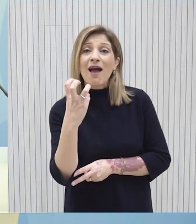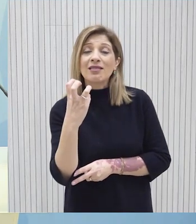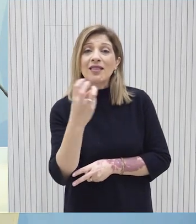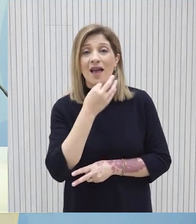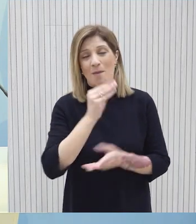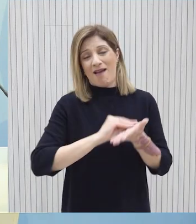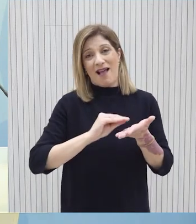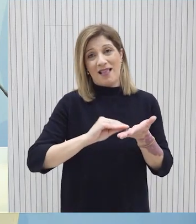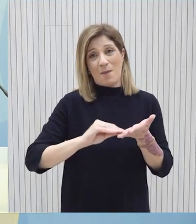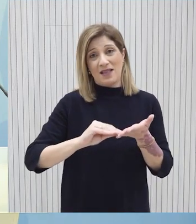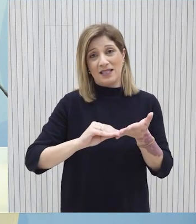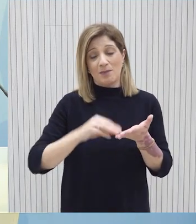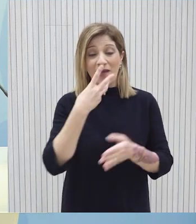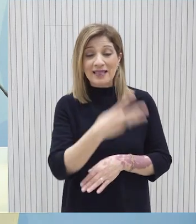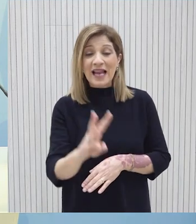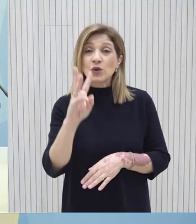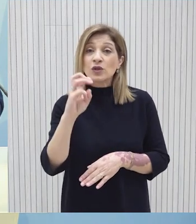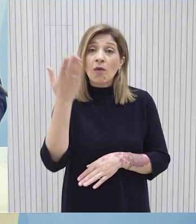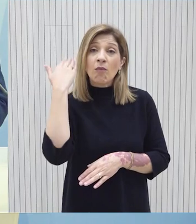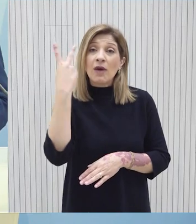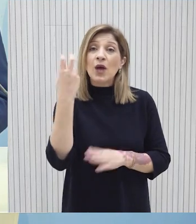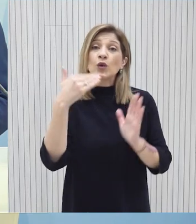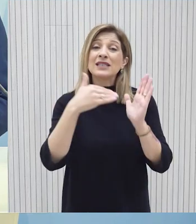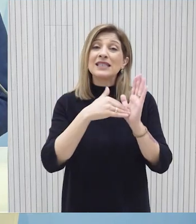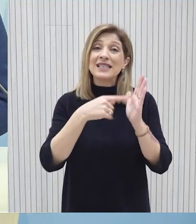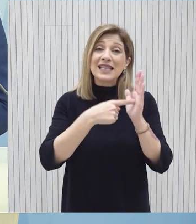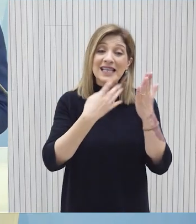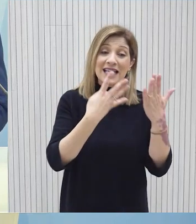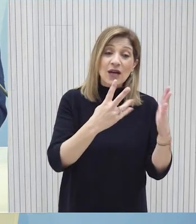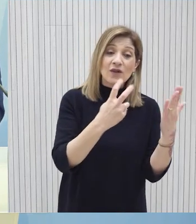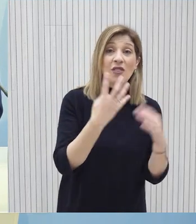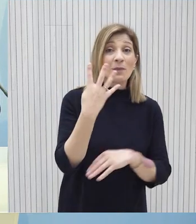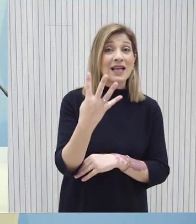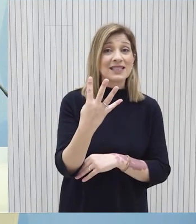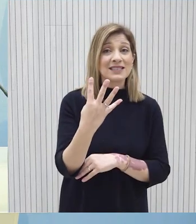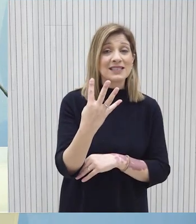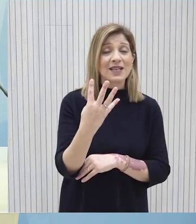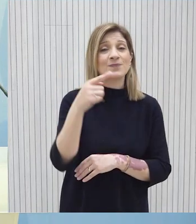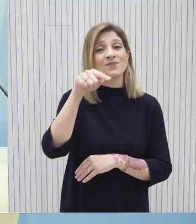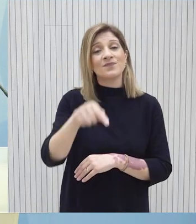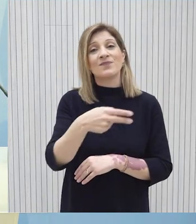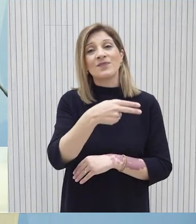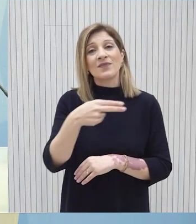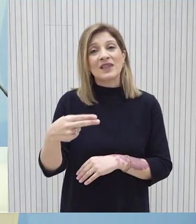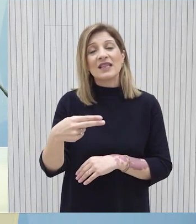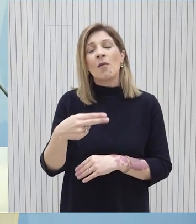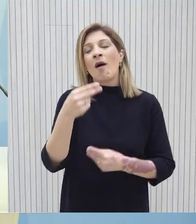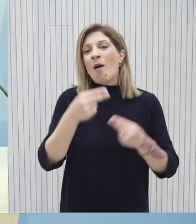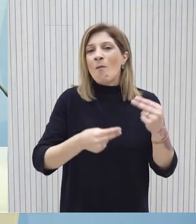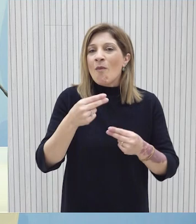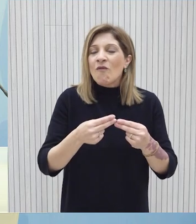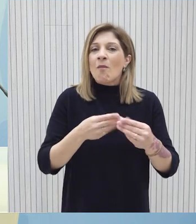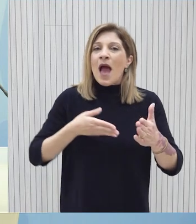τελευταία καταμέτρηση σε σύγκριση με 20.000 που ήταν το 1974 ειδικότερα για το θέμα των εμποδίων που